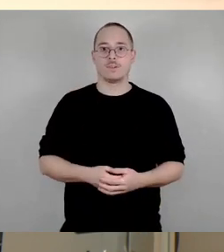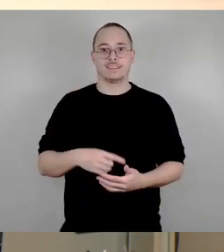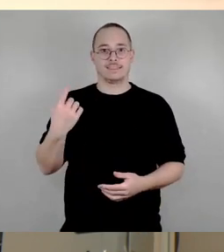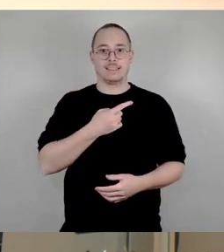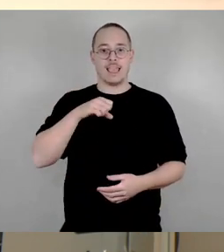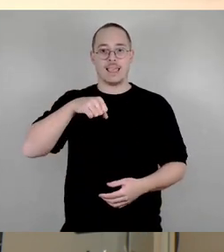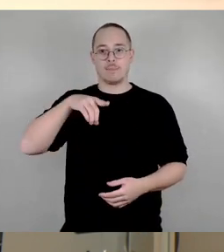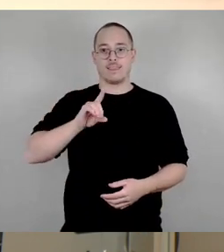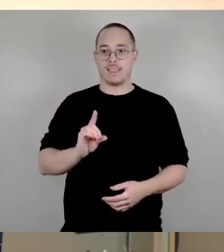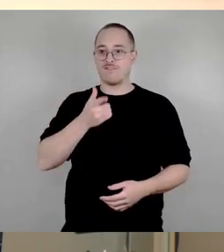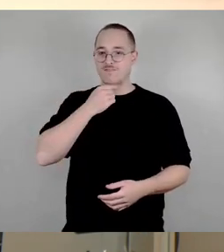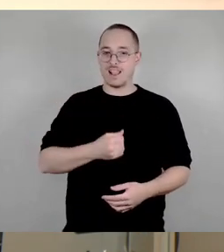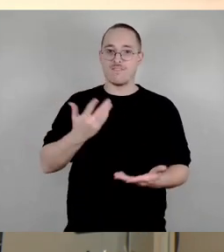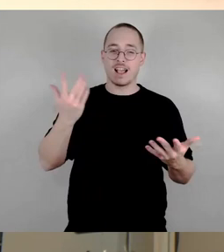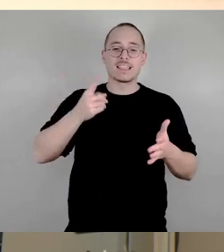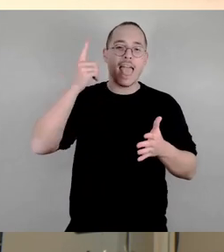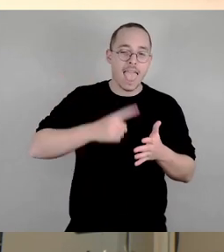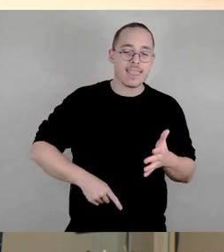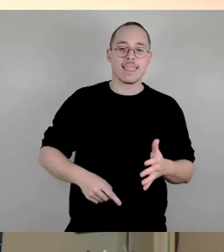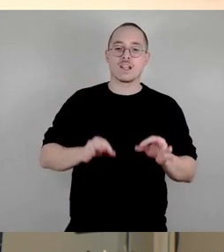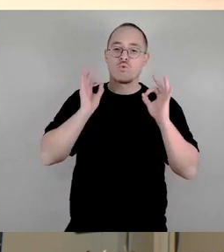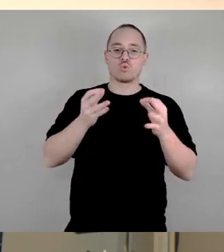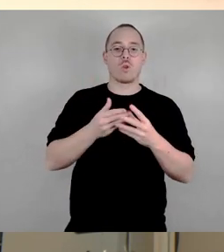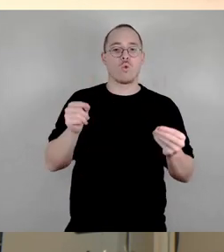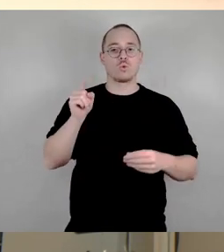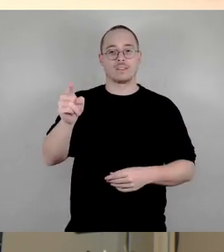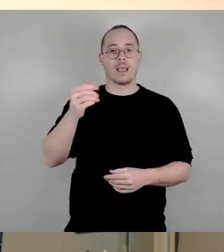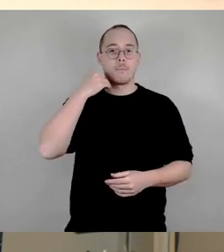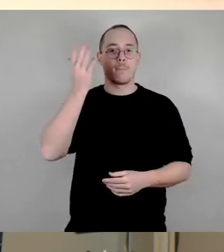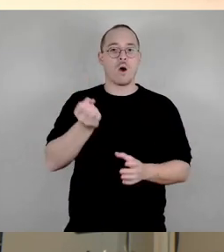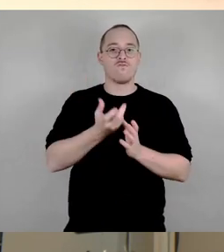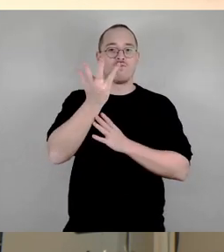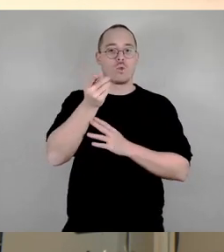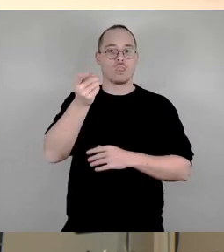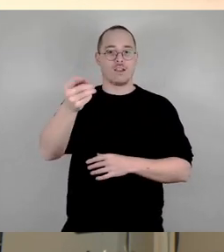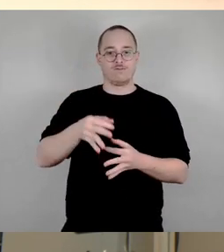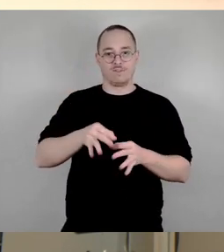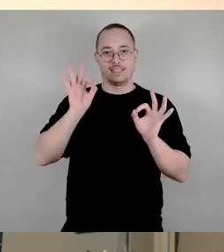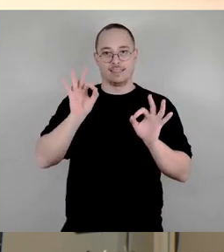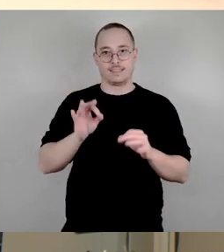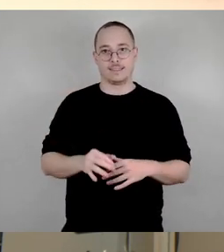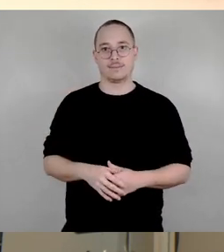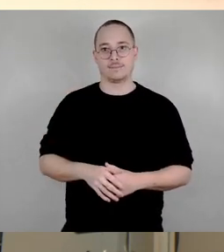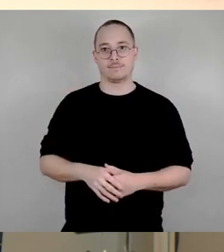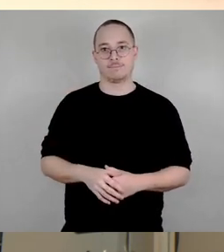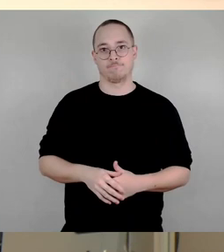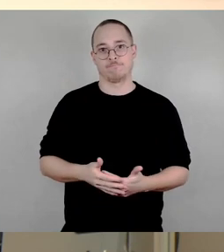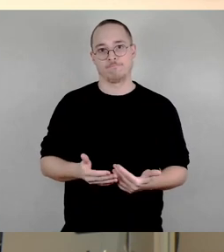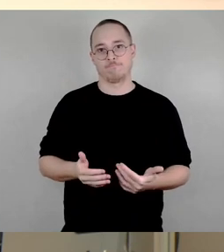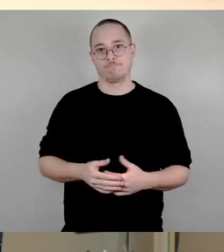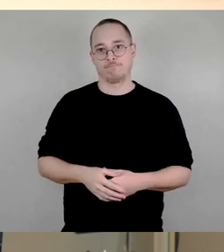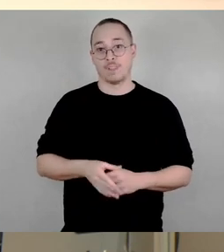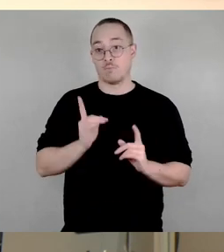auf dem begrenzten Raum des Blauen Wunders gefunden wird. Das kann nur ein Kompromiss sein. Wir müssen es ausprobieren. Also